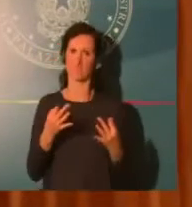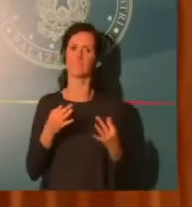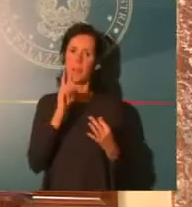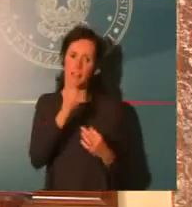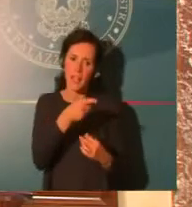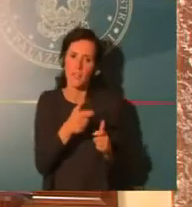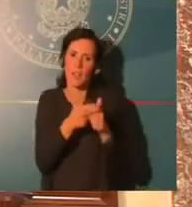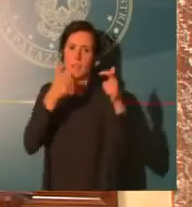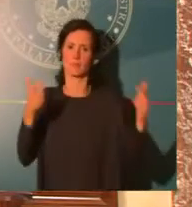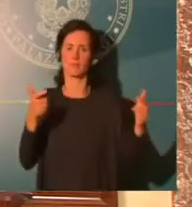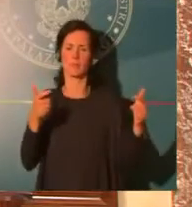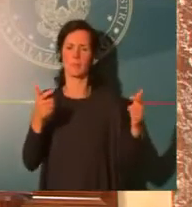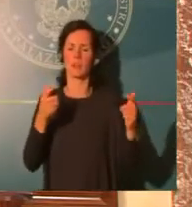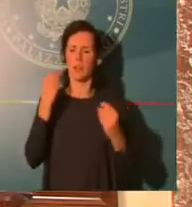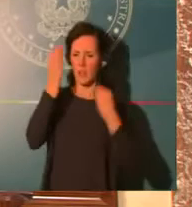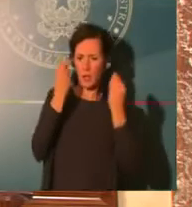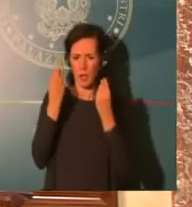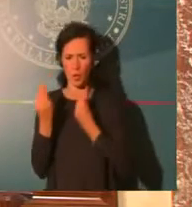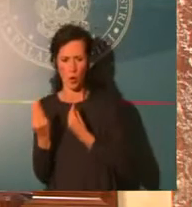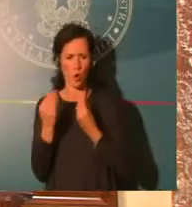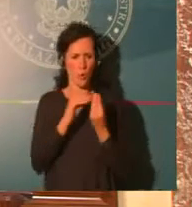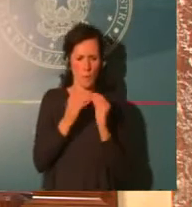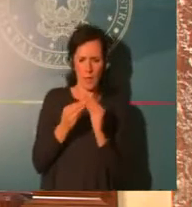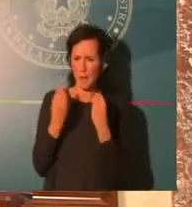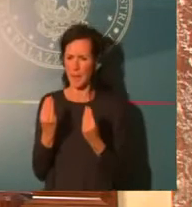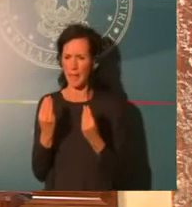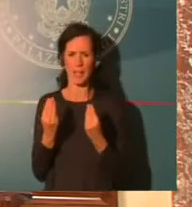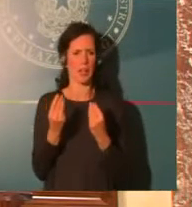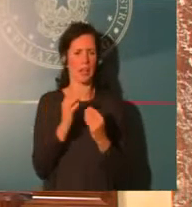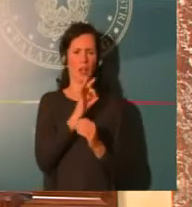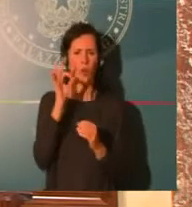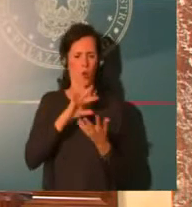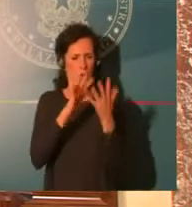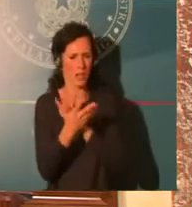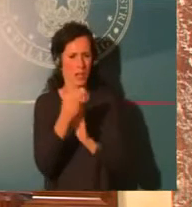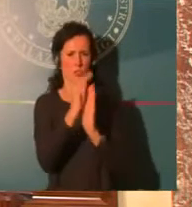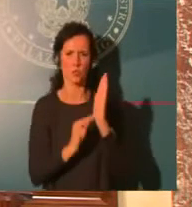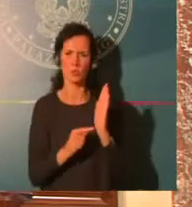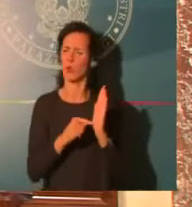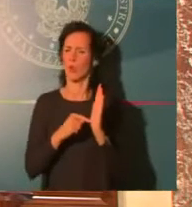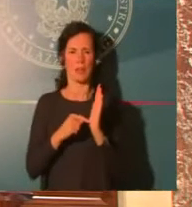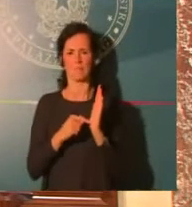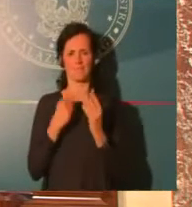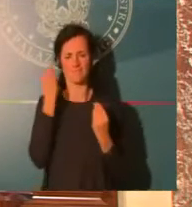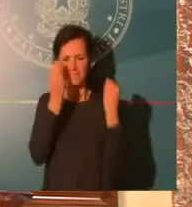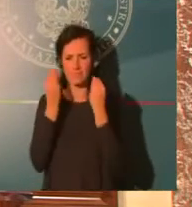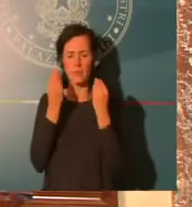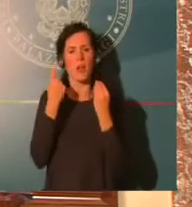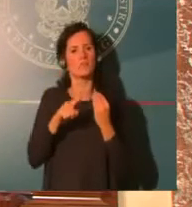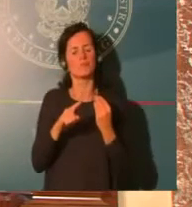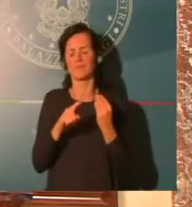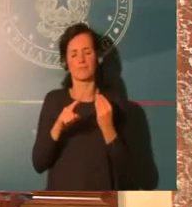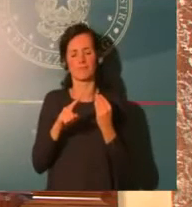di quel pianifico però con un coefficiente moltiplicativo rispetto alla cifra arrivata per quei settori chiusi completamente,